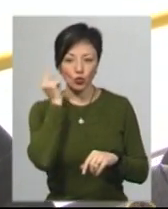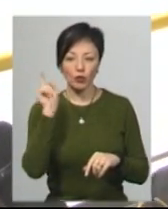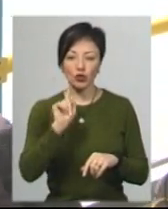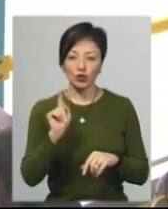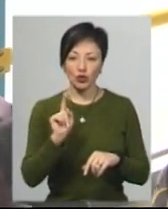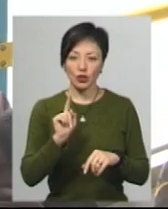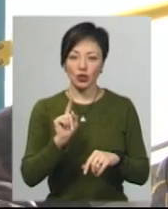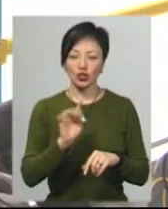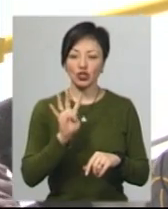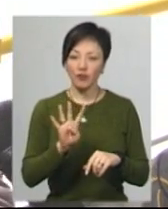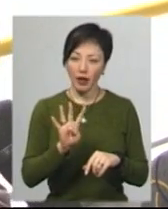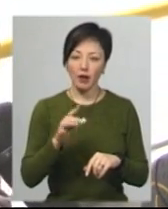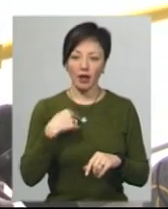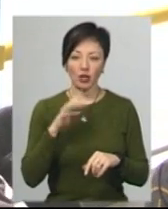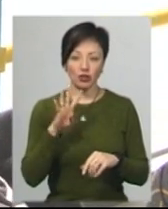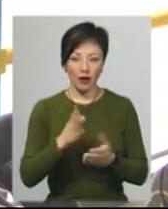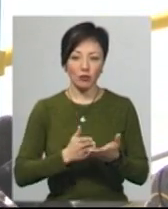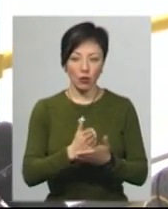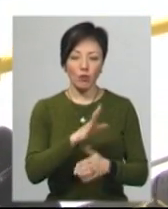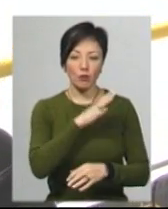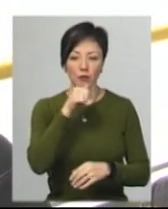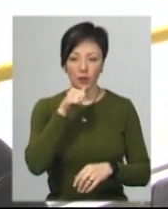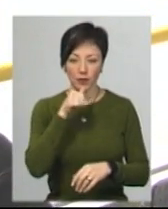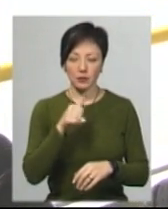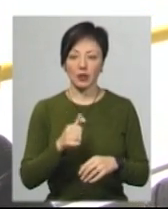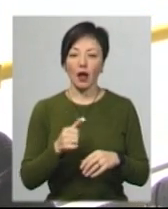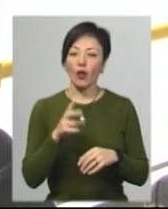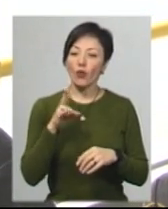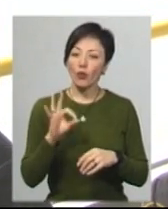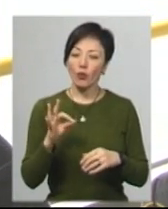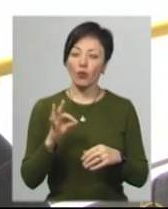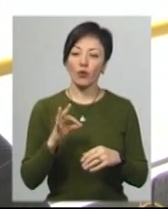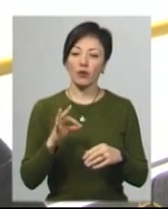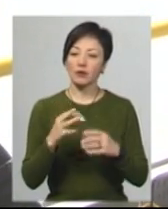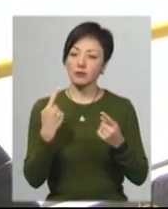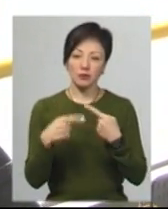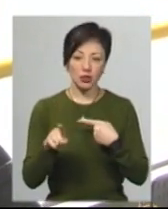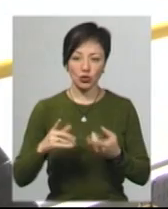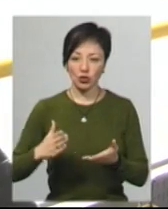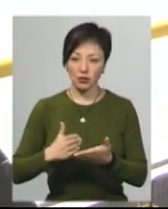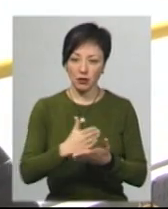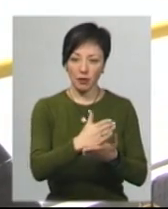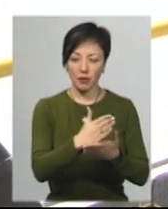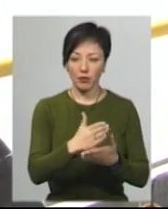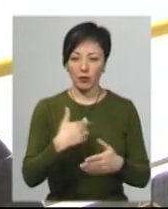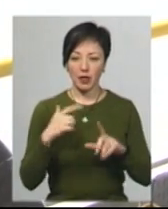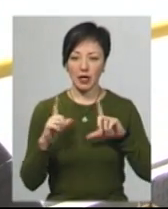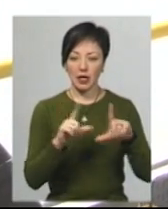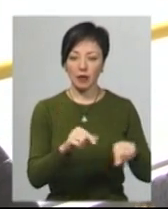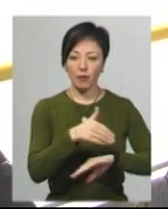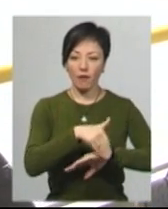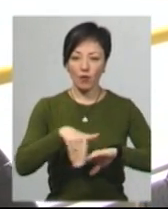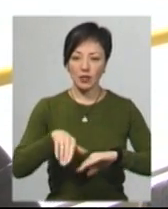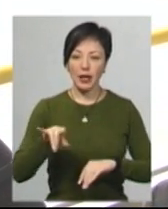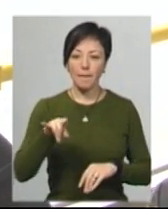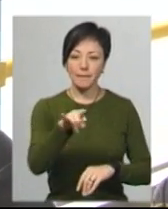четвертий, бо я вже на четвертому теж їздила в Пікаво. Але з усім по-другій лінії ми їдемо по-пілотськи.